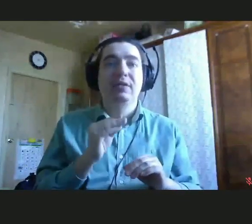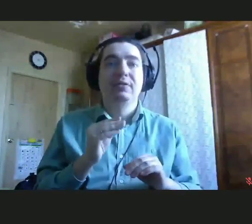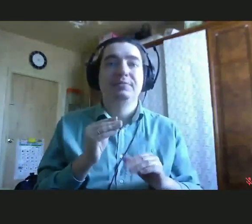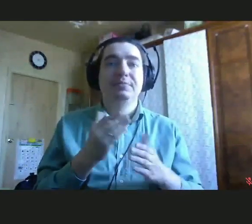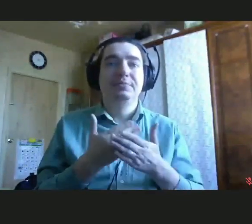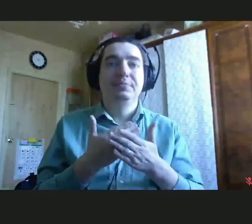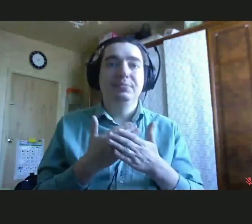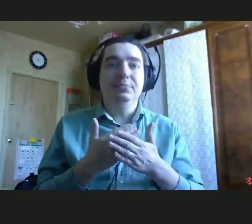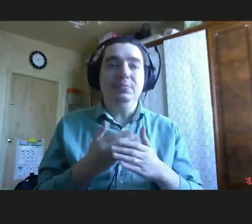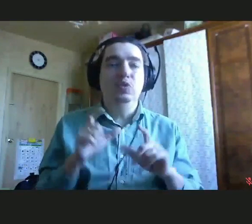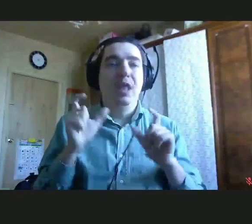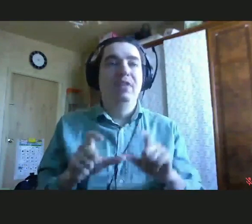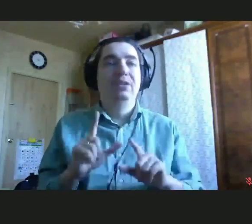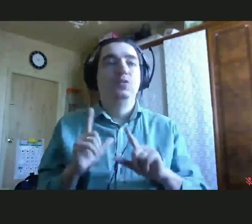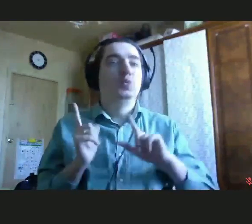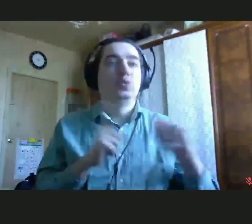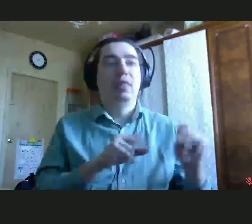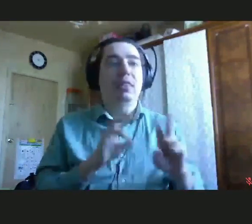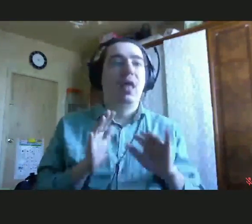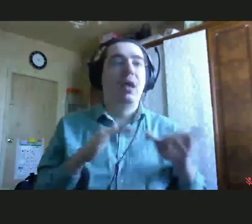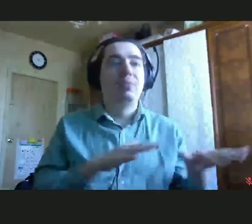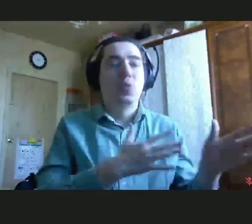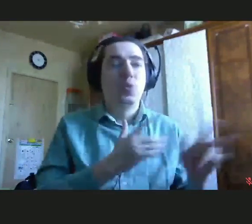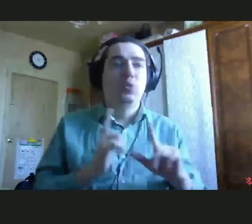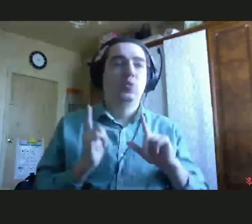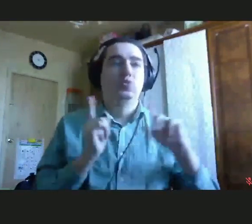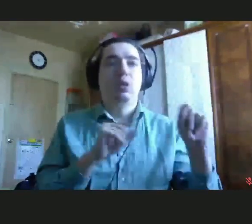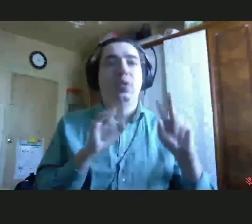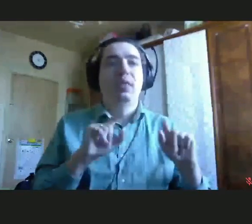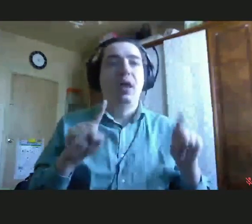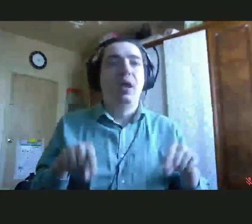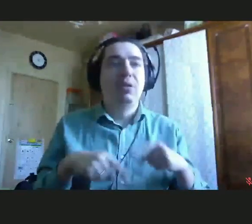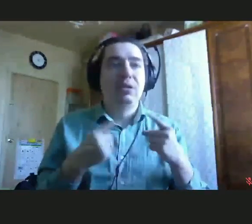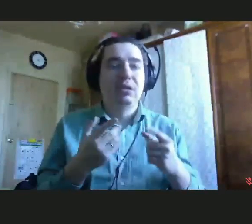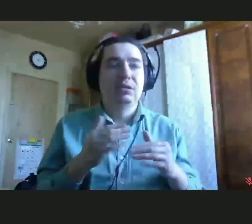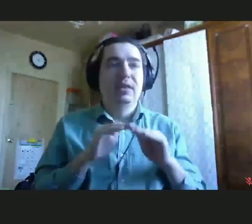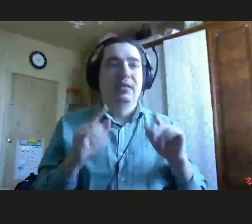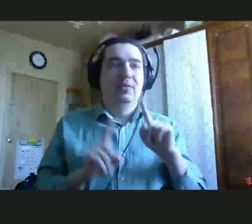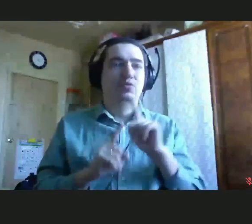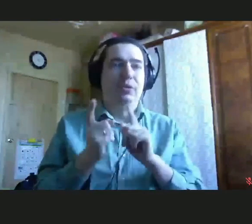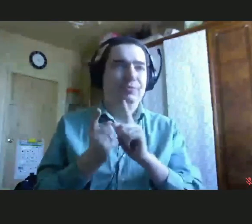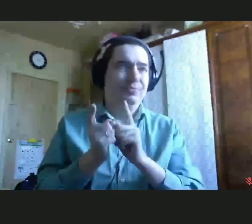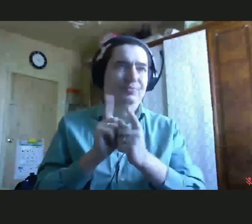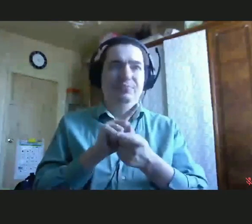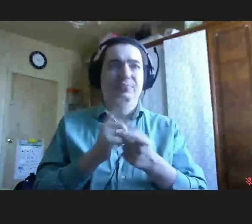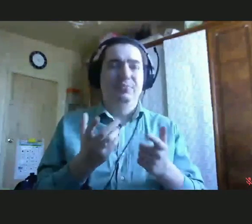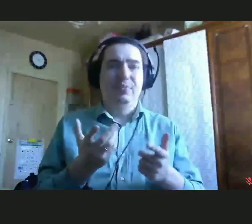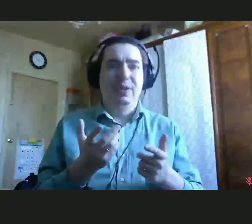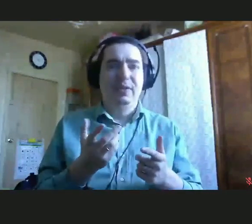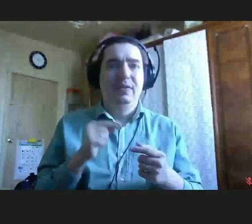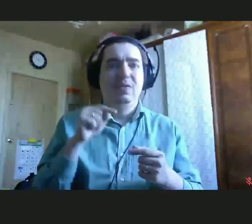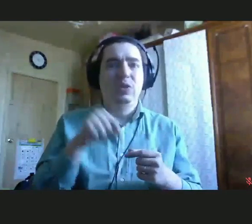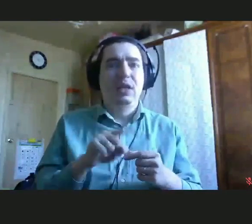уезжают на море, уезжают в гости, уезжают на реабилитацию, у детей начинаются регрессы. Что же с этим делать? Вот